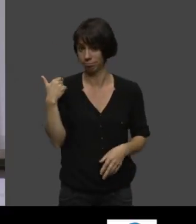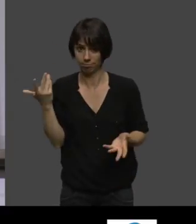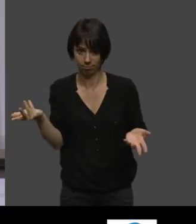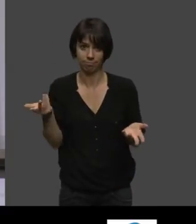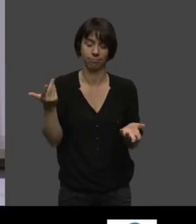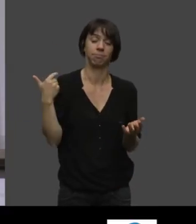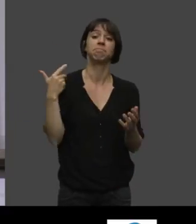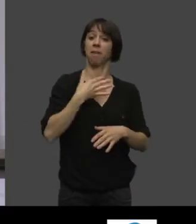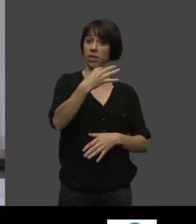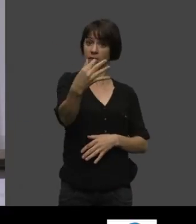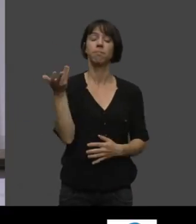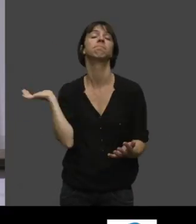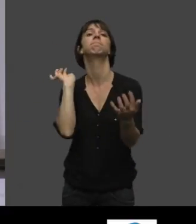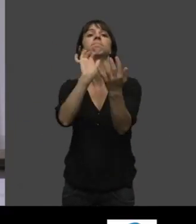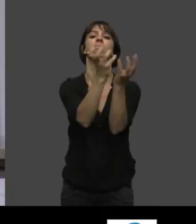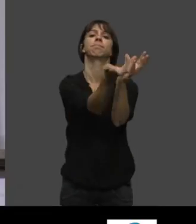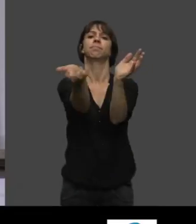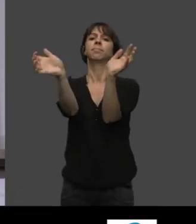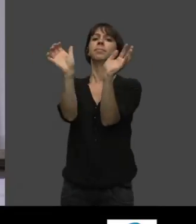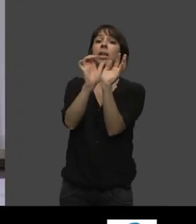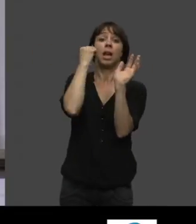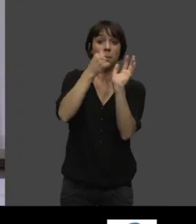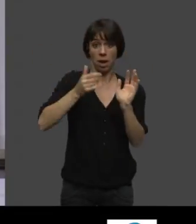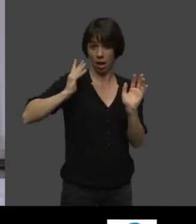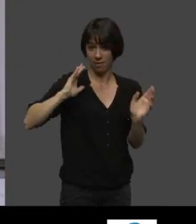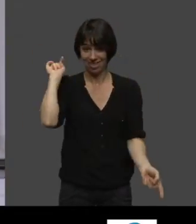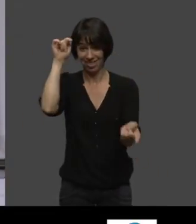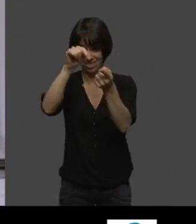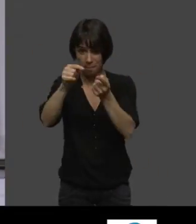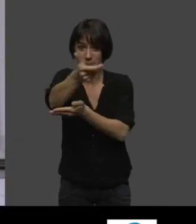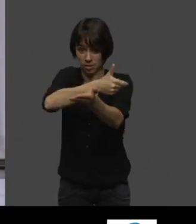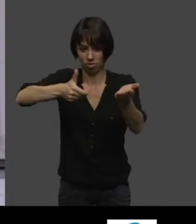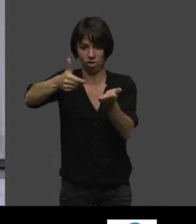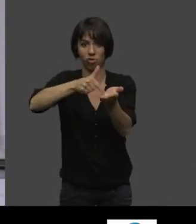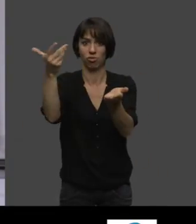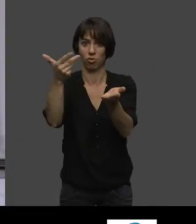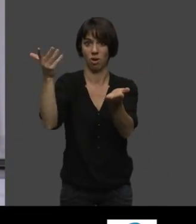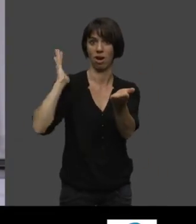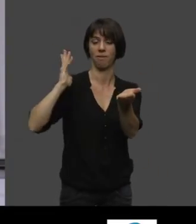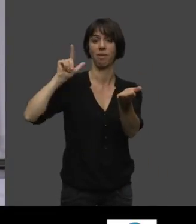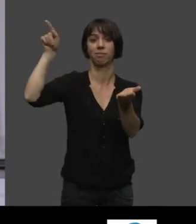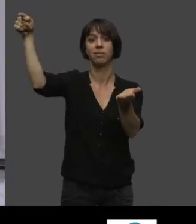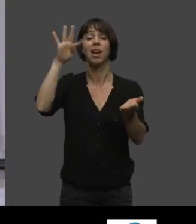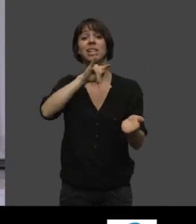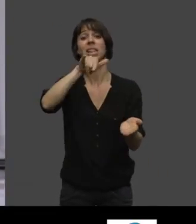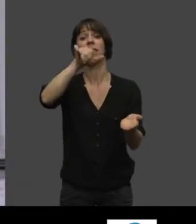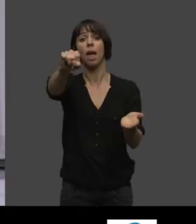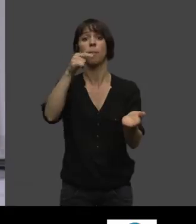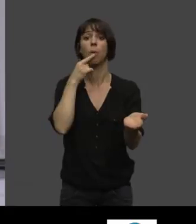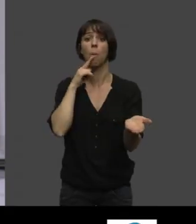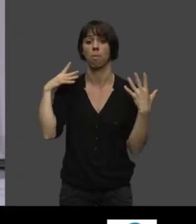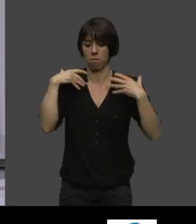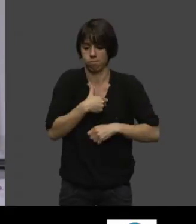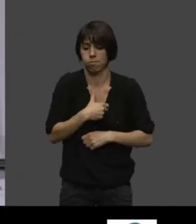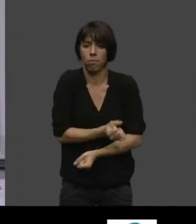parler thermalisme. Thermalisme, à l'époque, avait du mal à se faire entendre. On avait commencé à mettre en